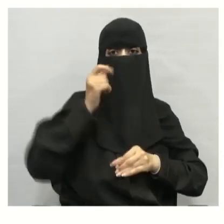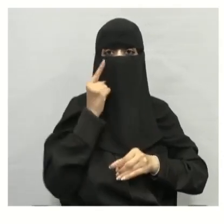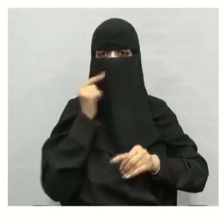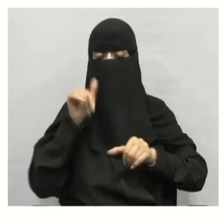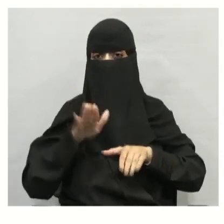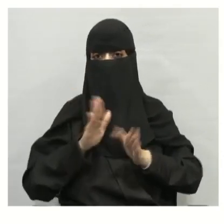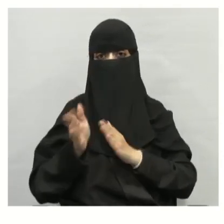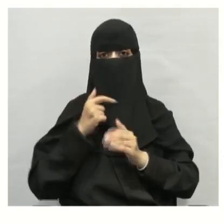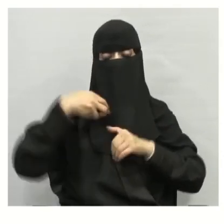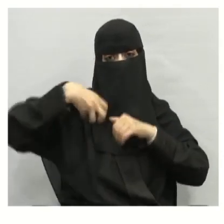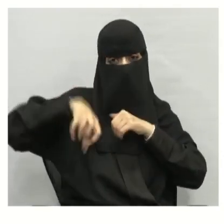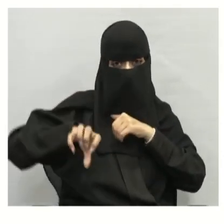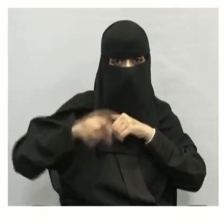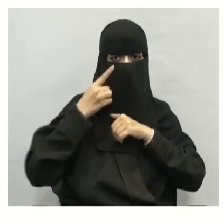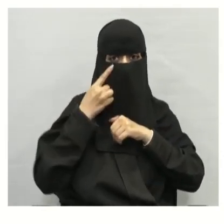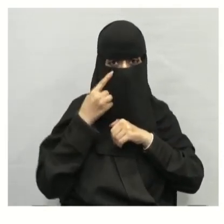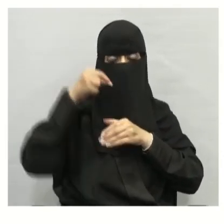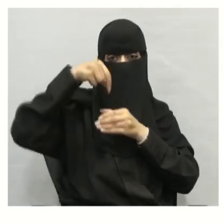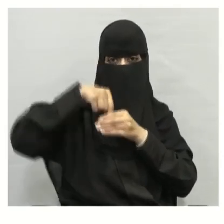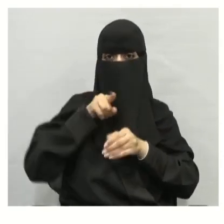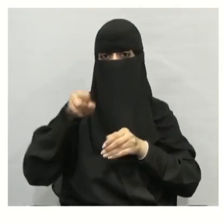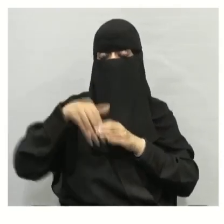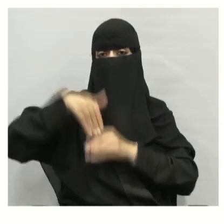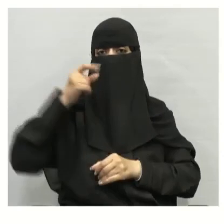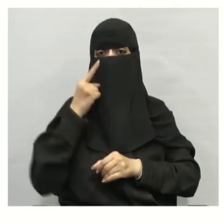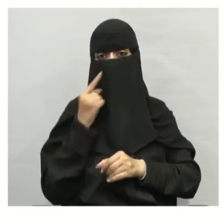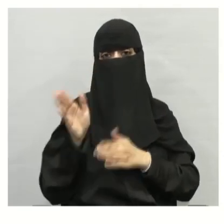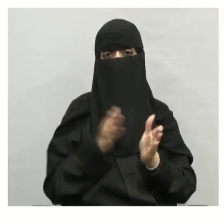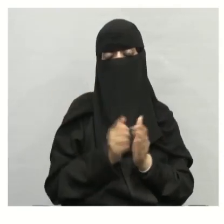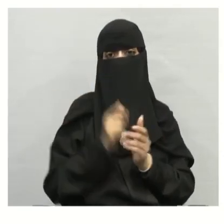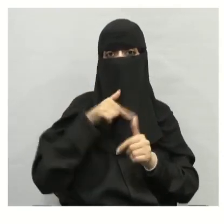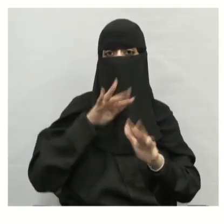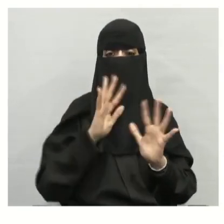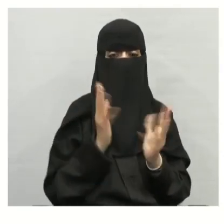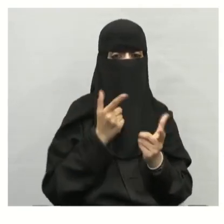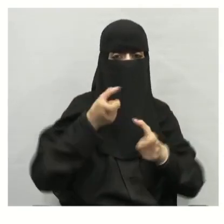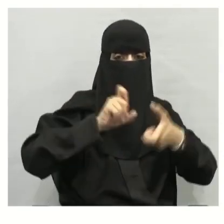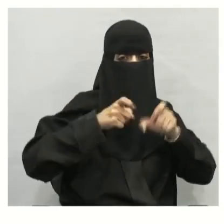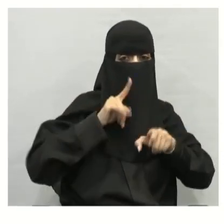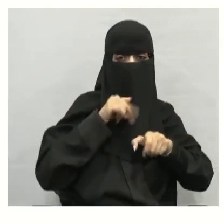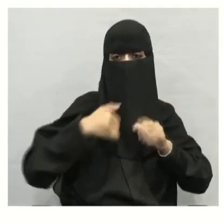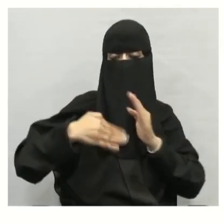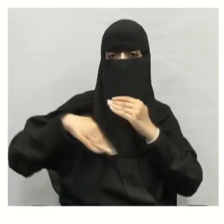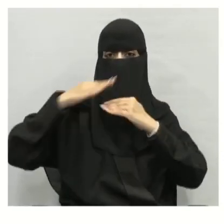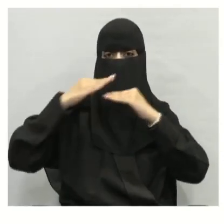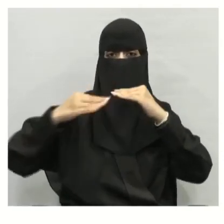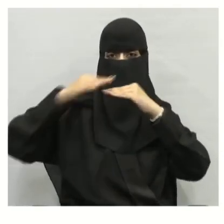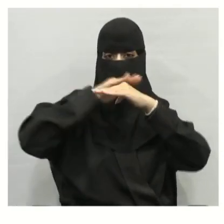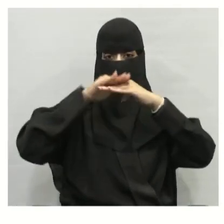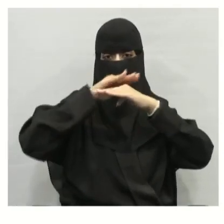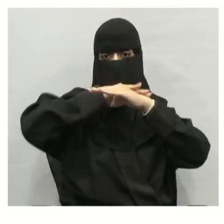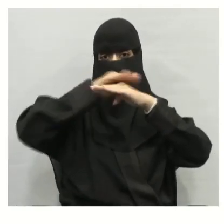الحية إذن هو الجزء الذي تعيش فيه المخلوقات الحية يشمل الجزء العلوي من القشرة